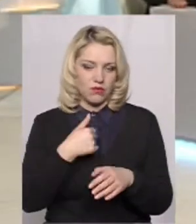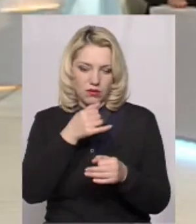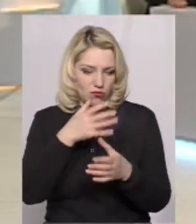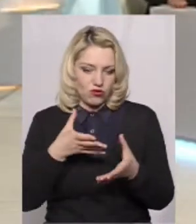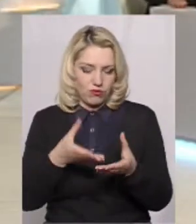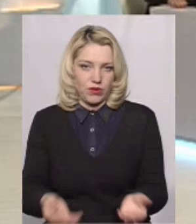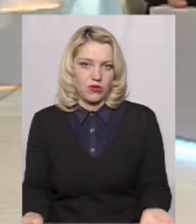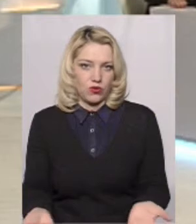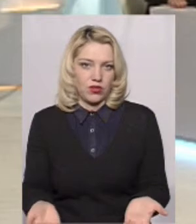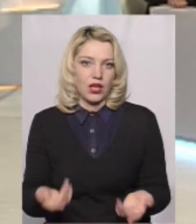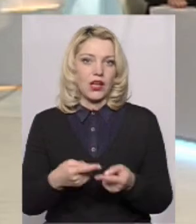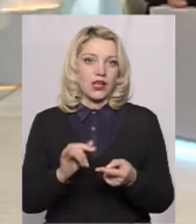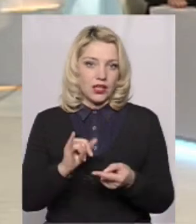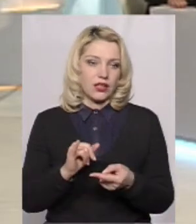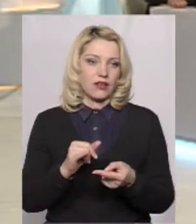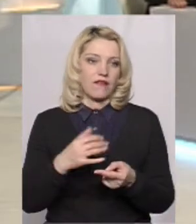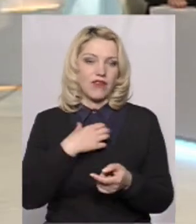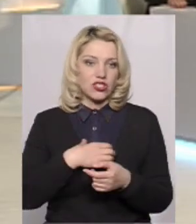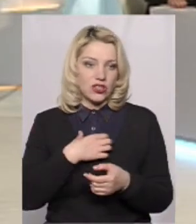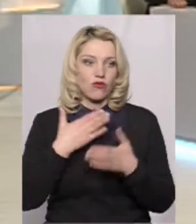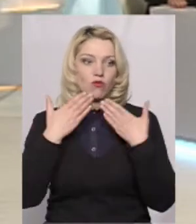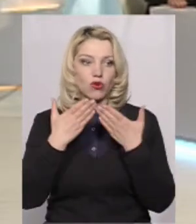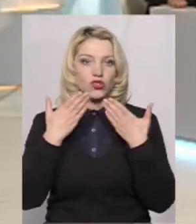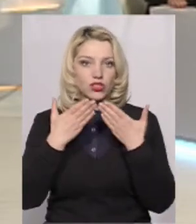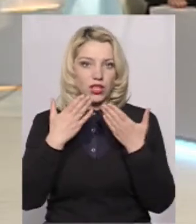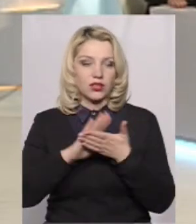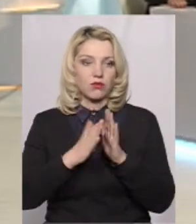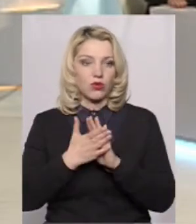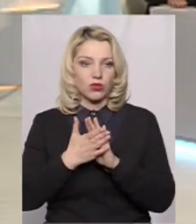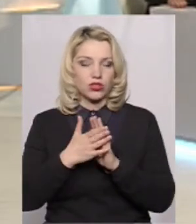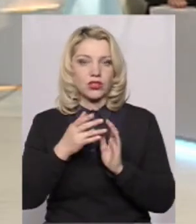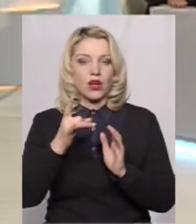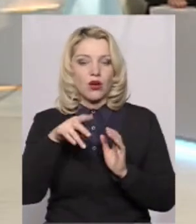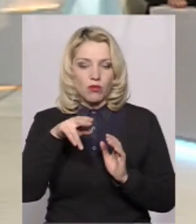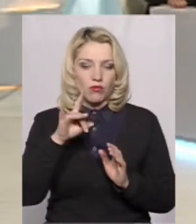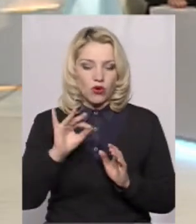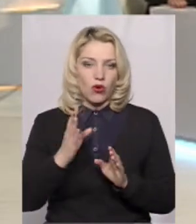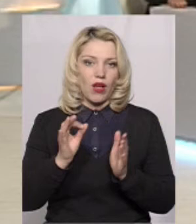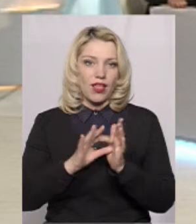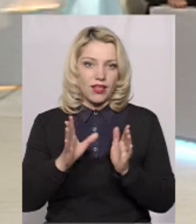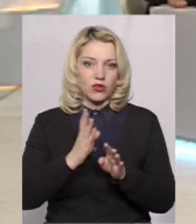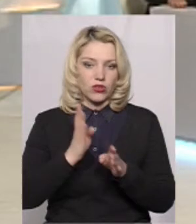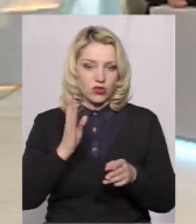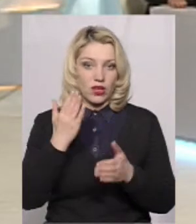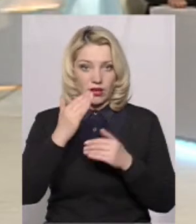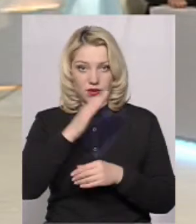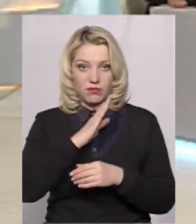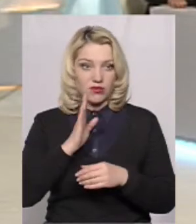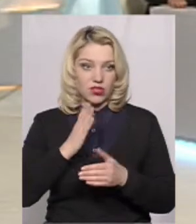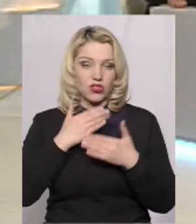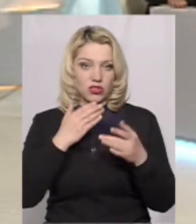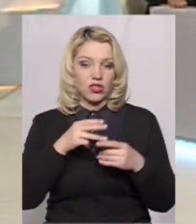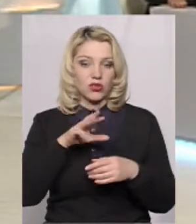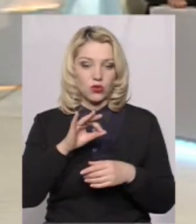впливаємо на неї, просто важливо прочитати положення про електронну чергу. Якби батьки його читали, напевно, що